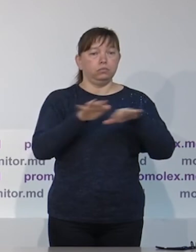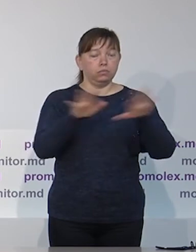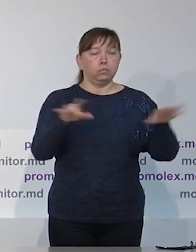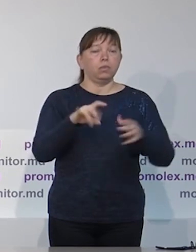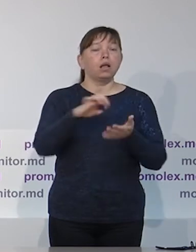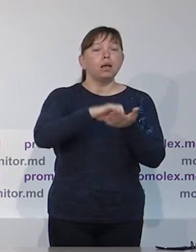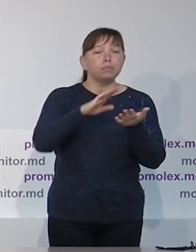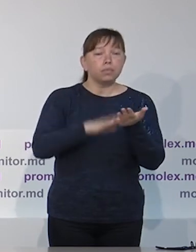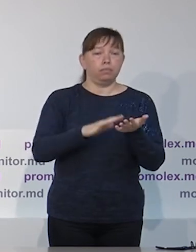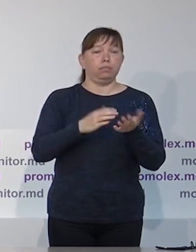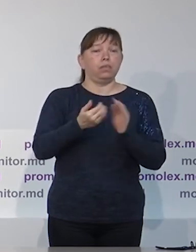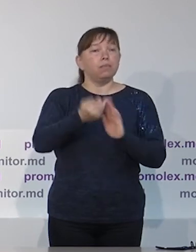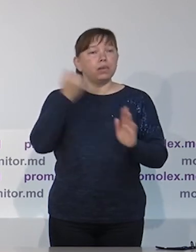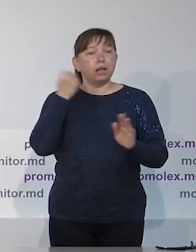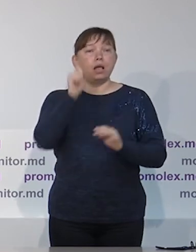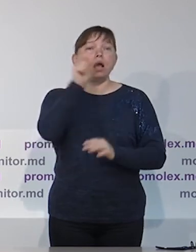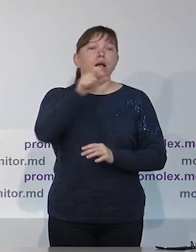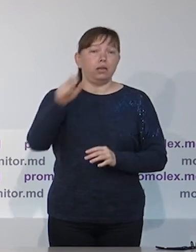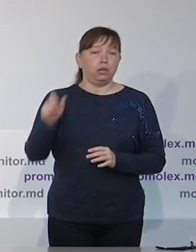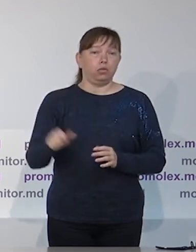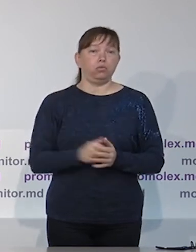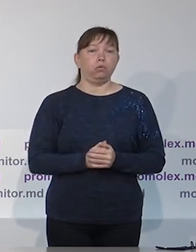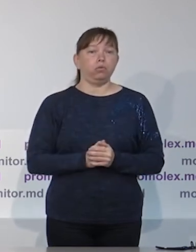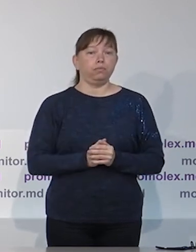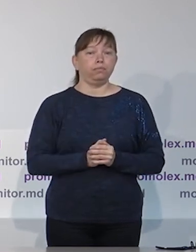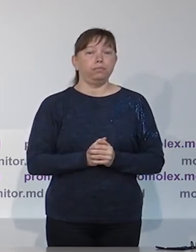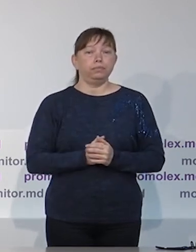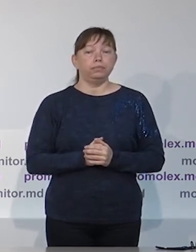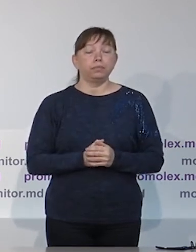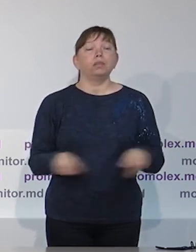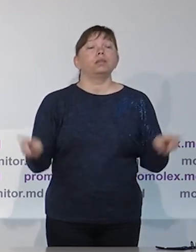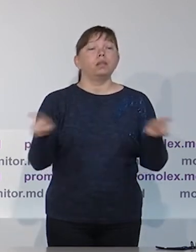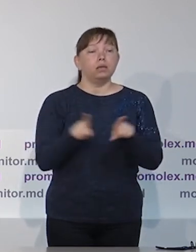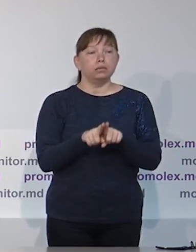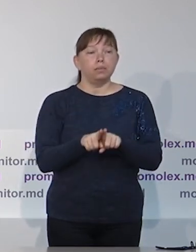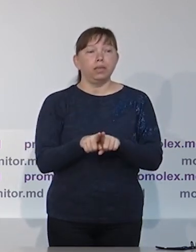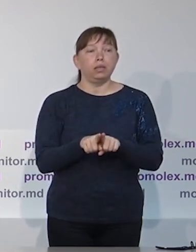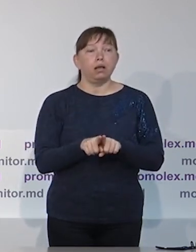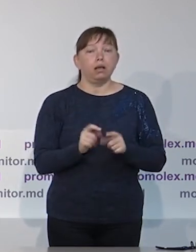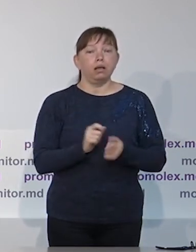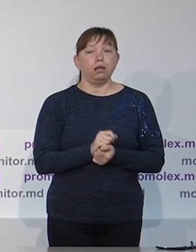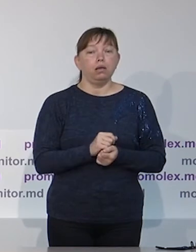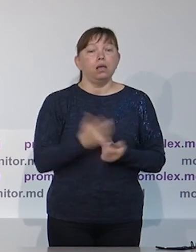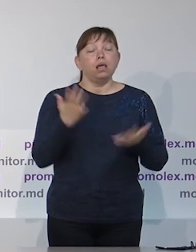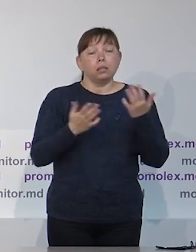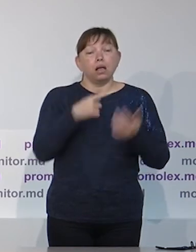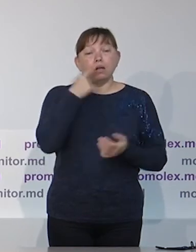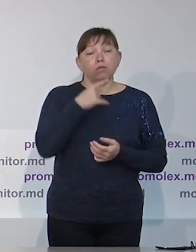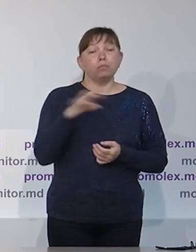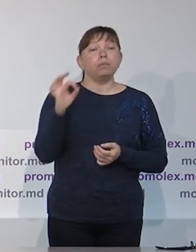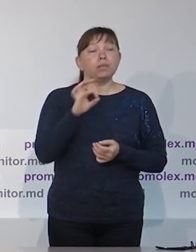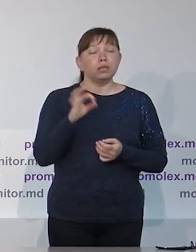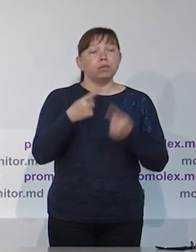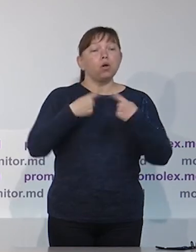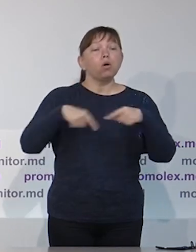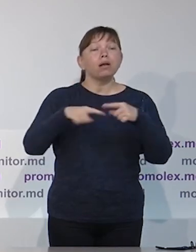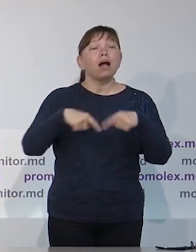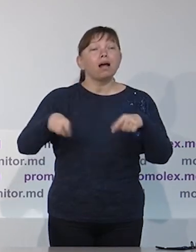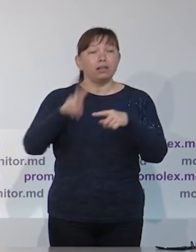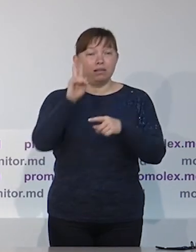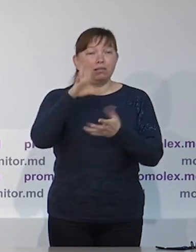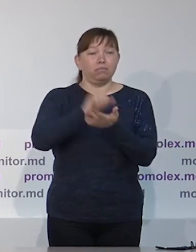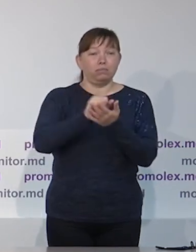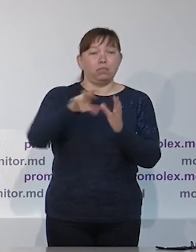проводить более активную информационную кампанию и рассказывать об этом механизме